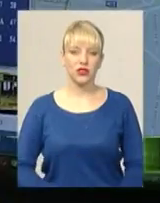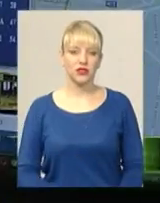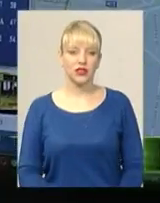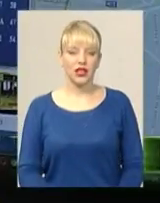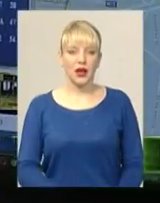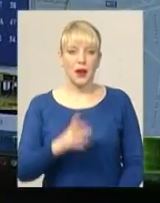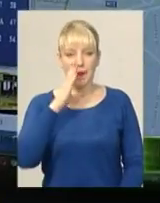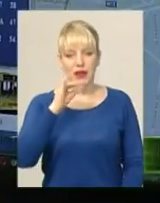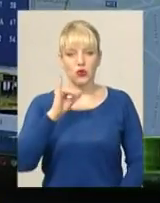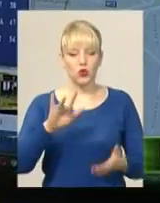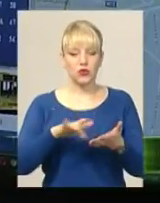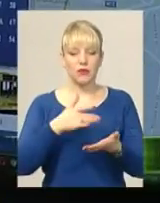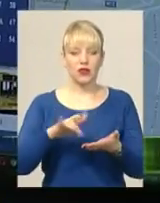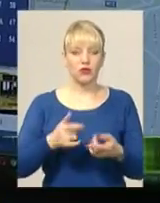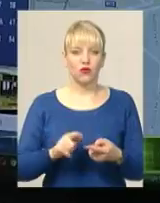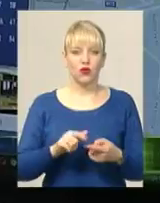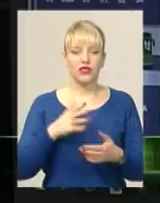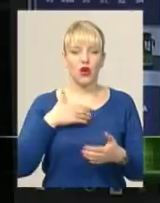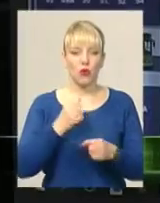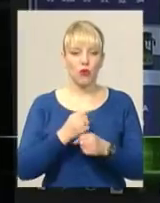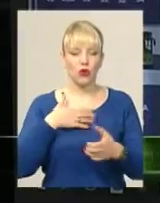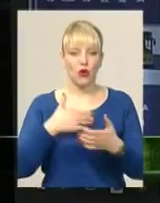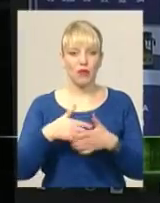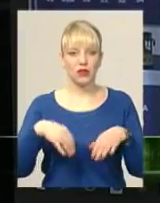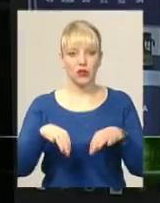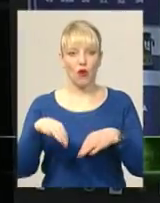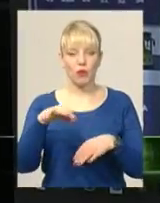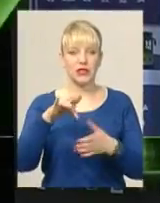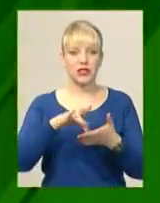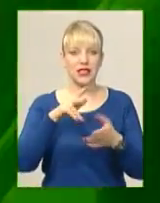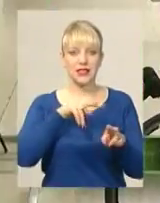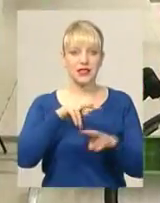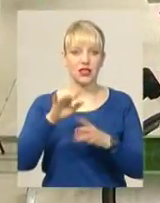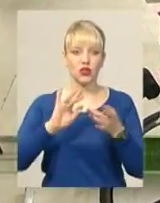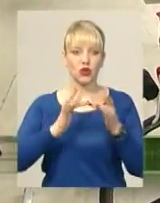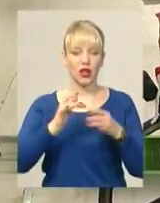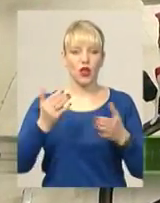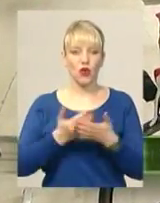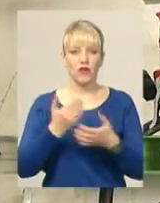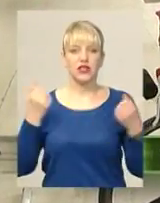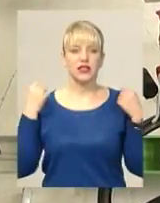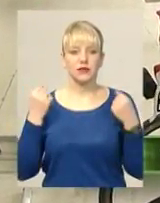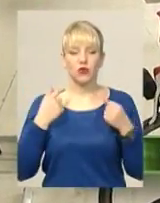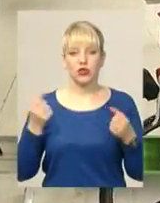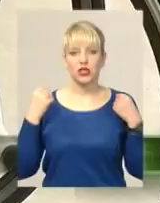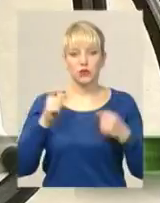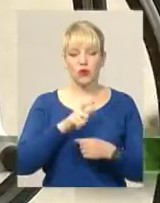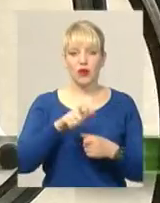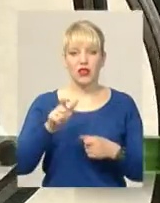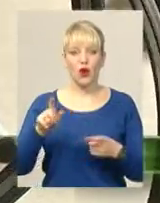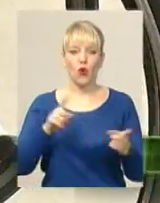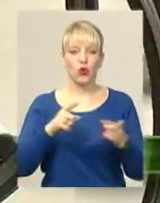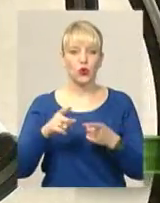Маршрутки у смартфоні за роботою громадського транспорту в обласному центрі стежать онлайн. Новини спорту. Спортсмени краю готуються до